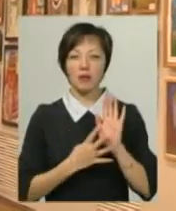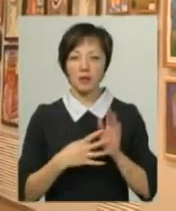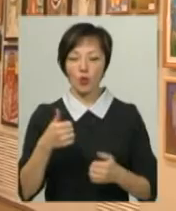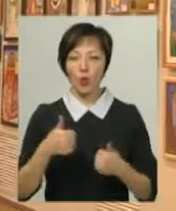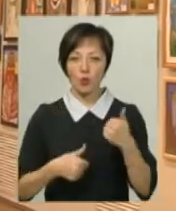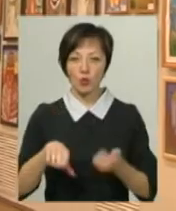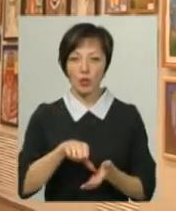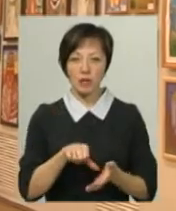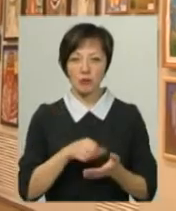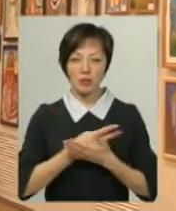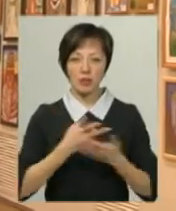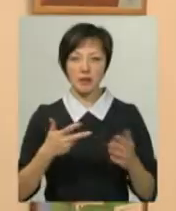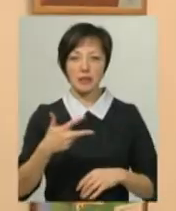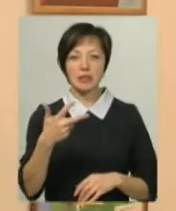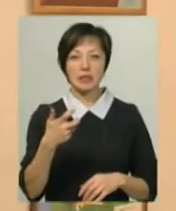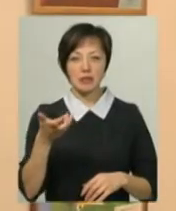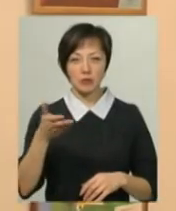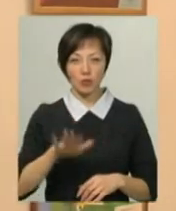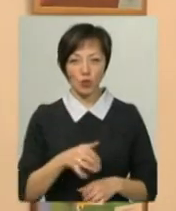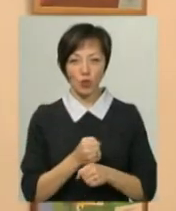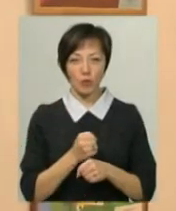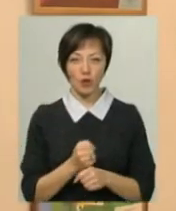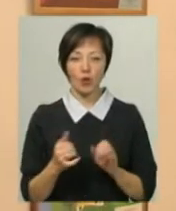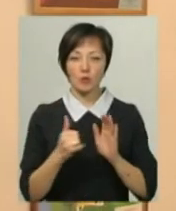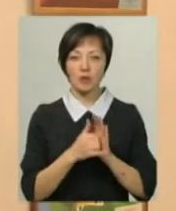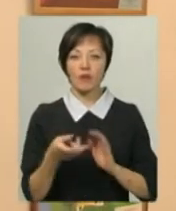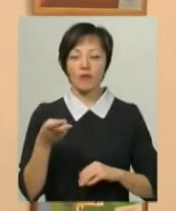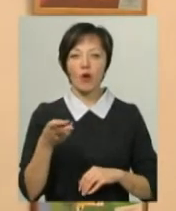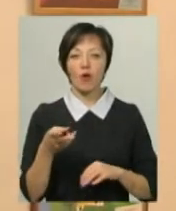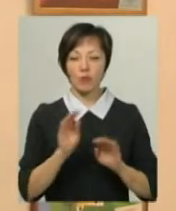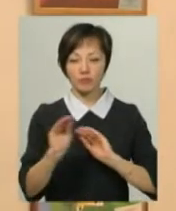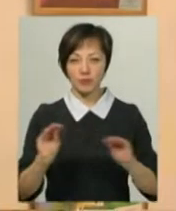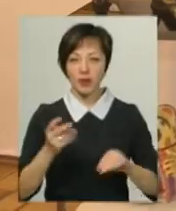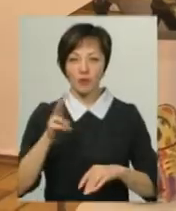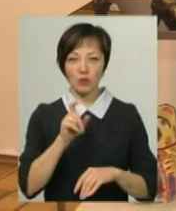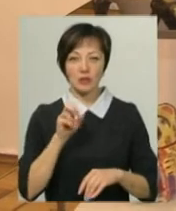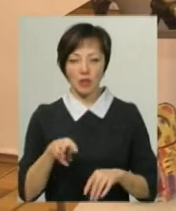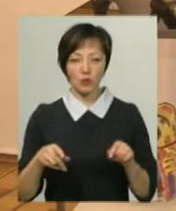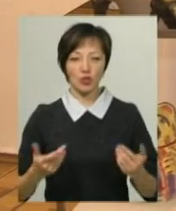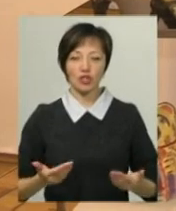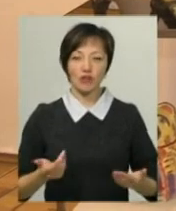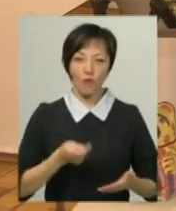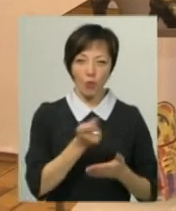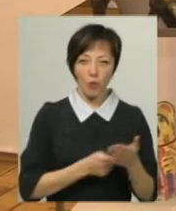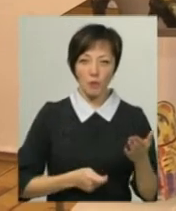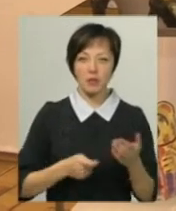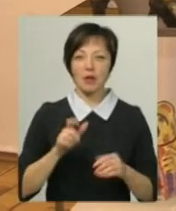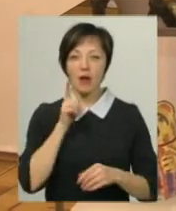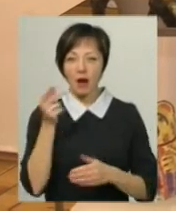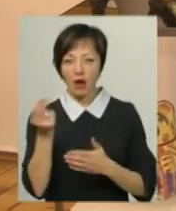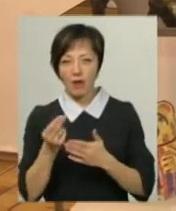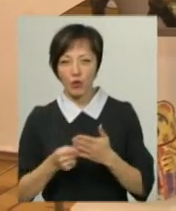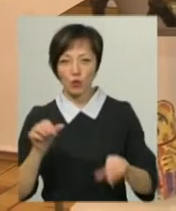конкурс учасники представили три сотні робіт, які розмістились у двох залах обласного художнього музею. Тут – живопис, графіка, скульптура,